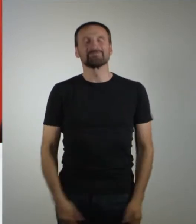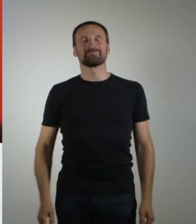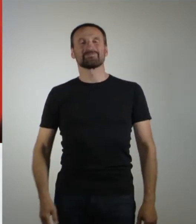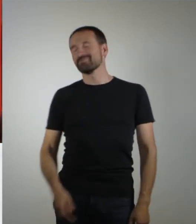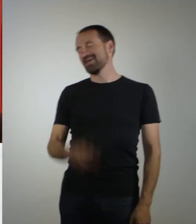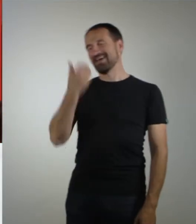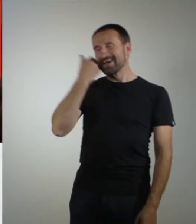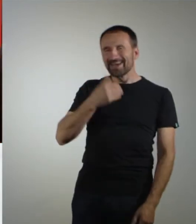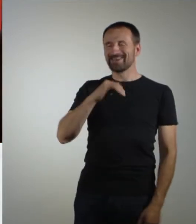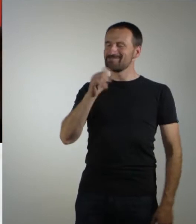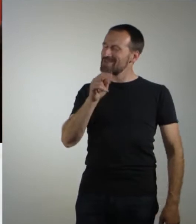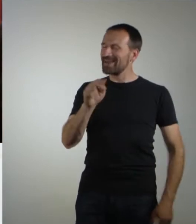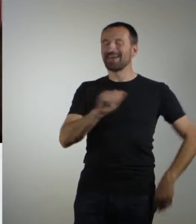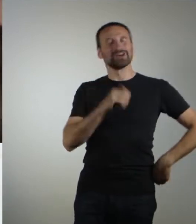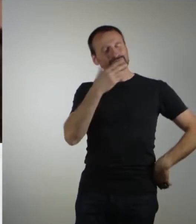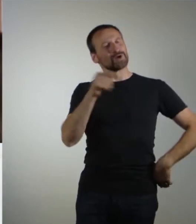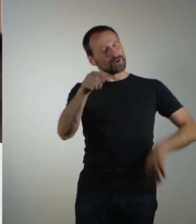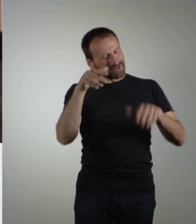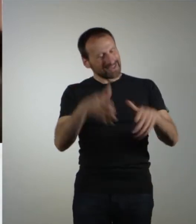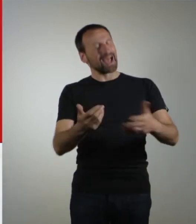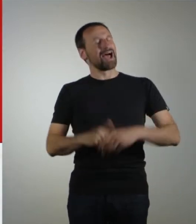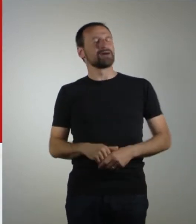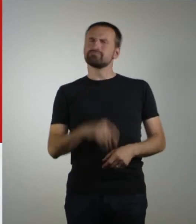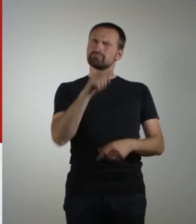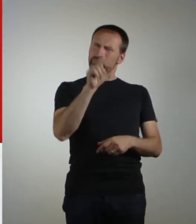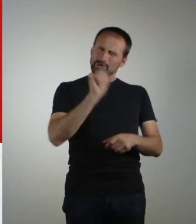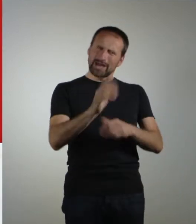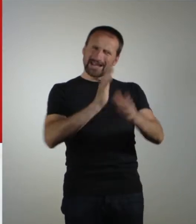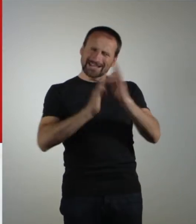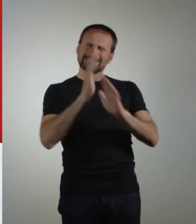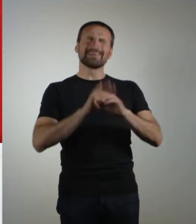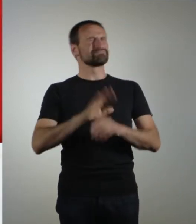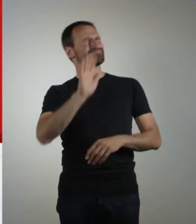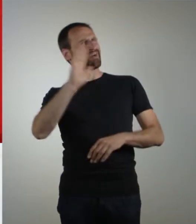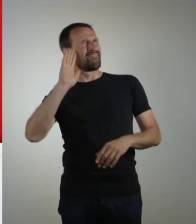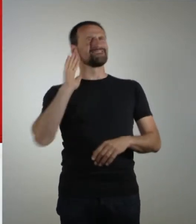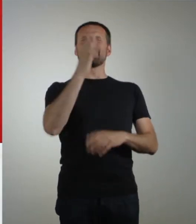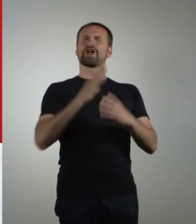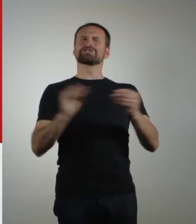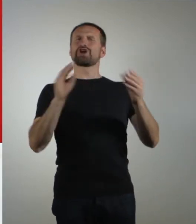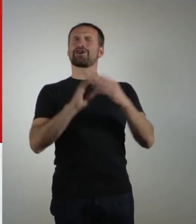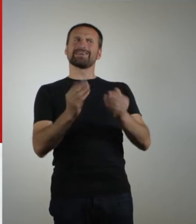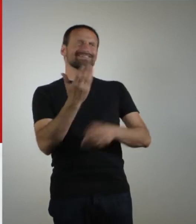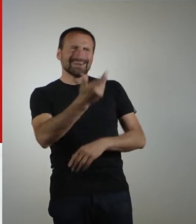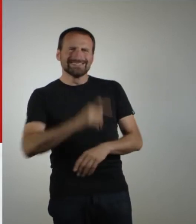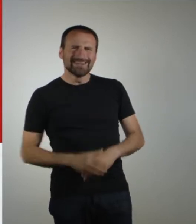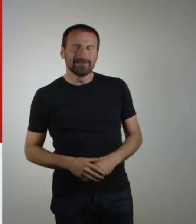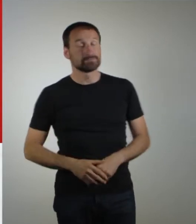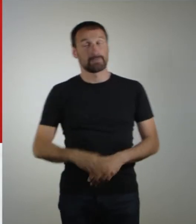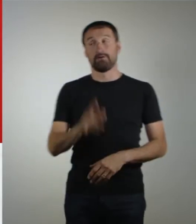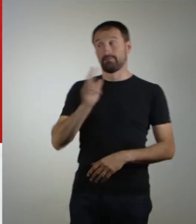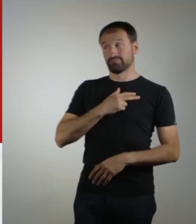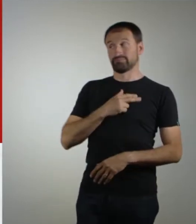Liebe Joanna, schön, dass du da bist. Kannst du uns ein bisschen aus der Erfolgsstory Joanna Zimmer erzählen?